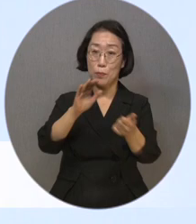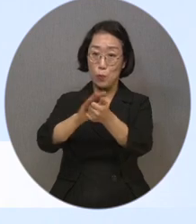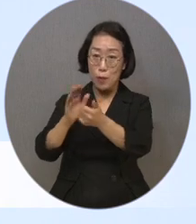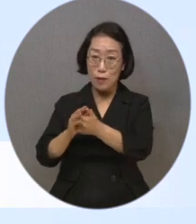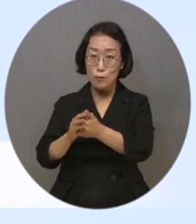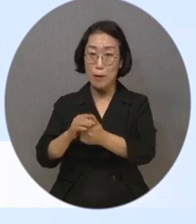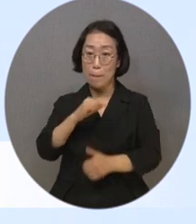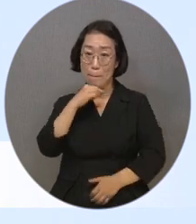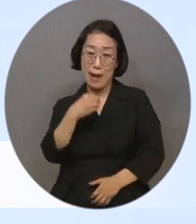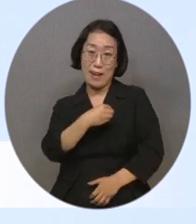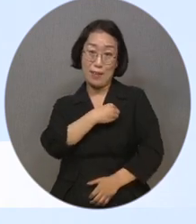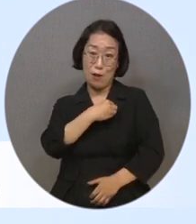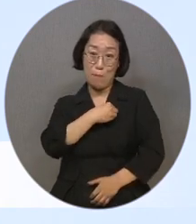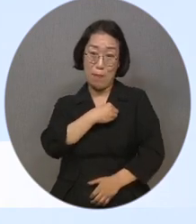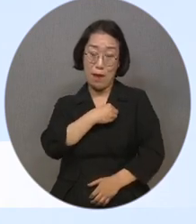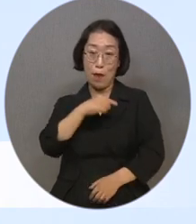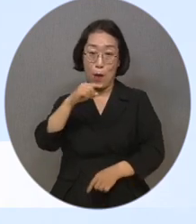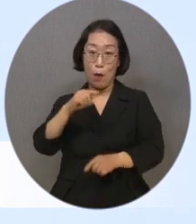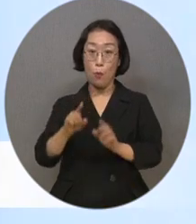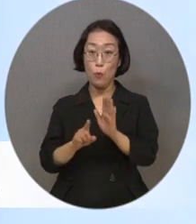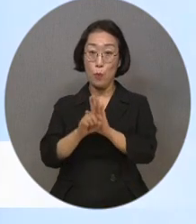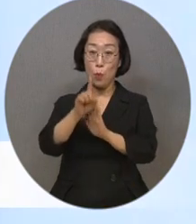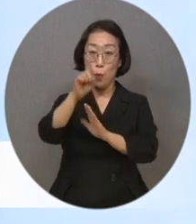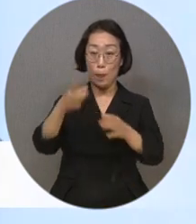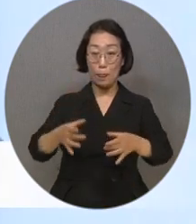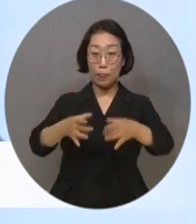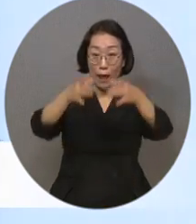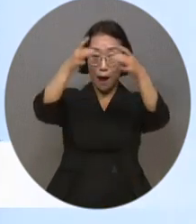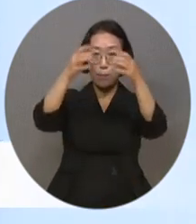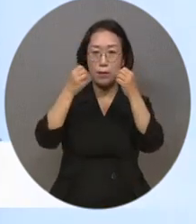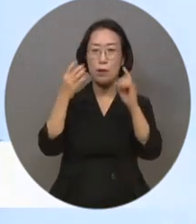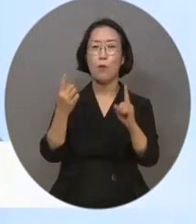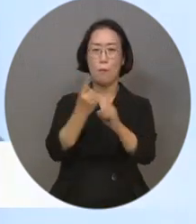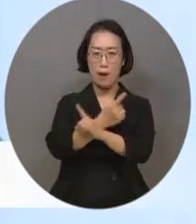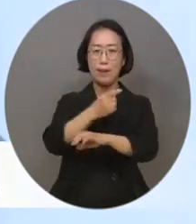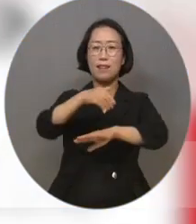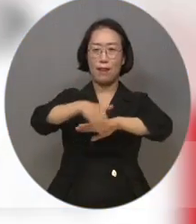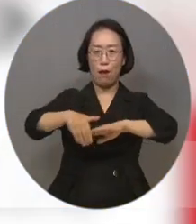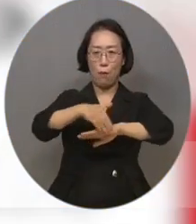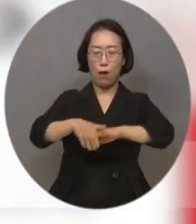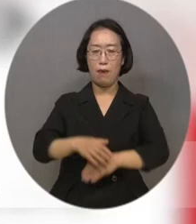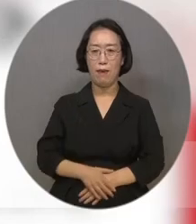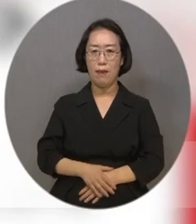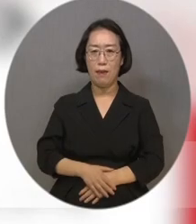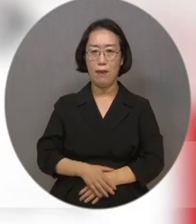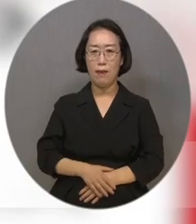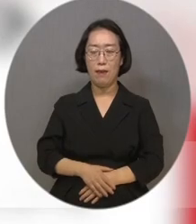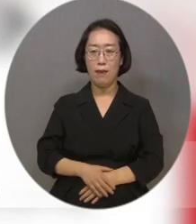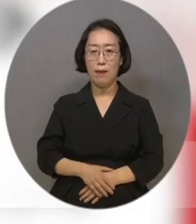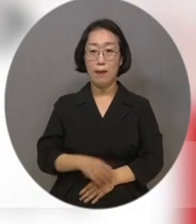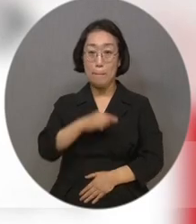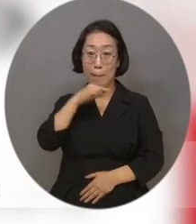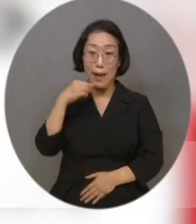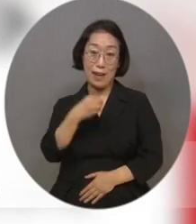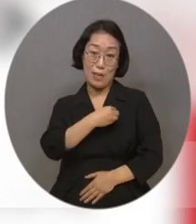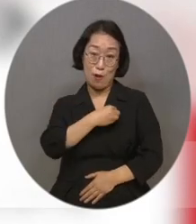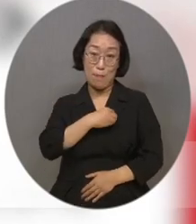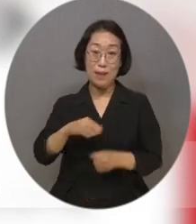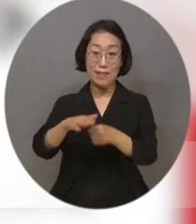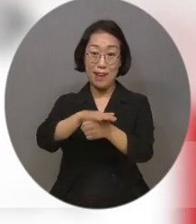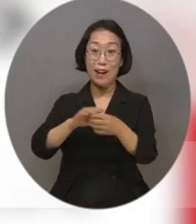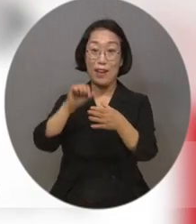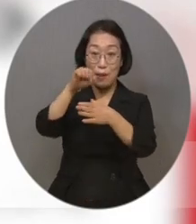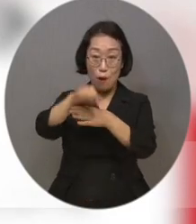온도탑. 올해부터는 새로운 모습으로 시민들을 만나게 될 예정입니다. 사랑의 열매는 대국민 사랑의 열매